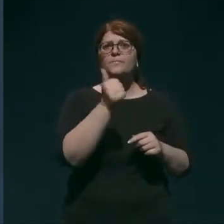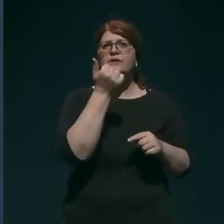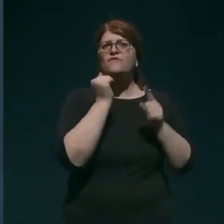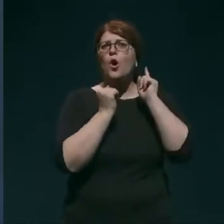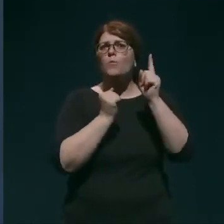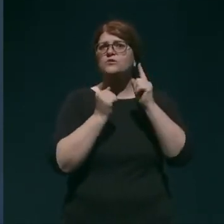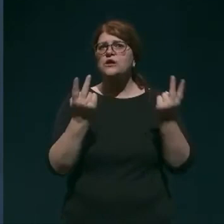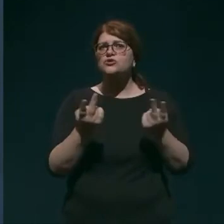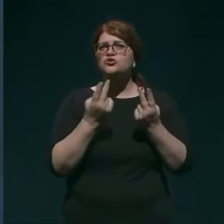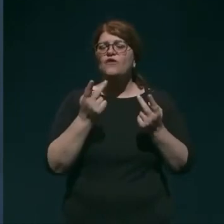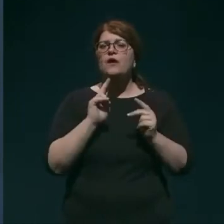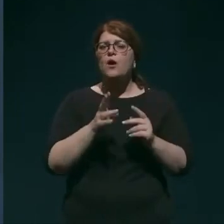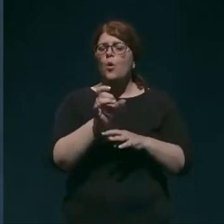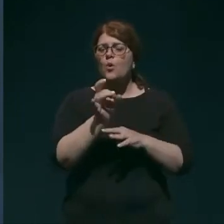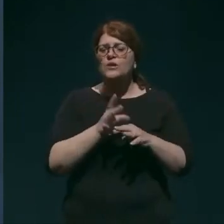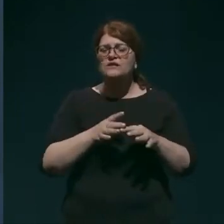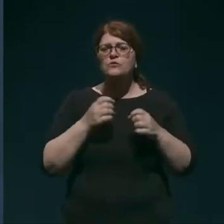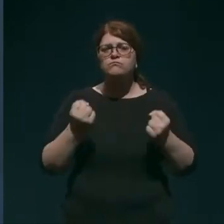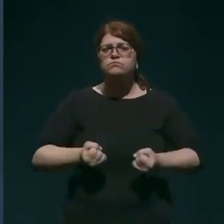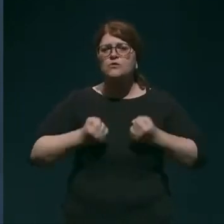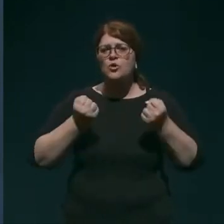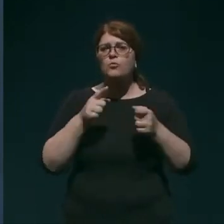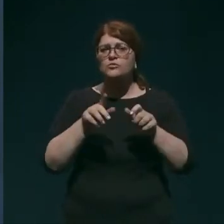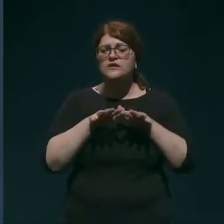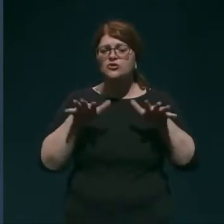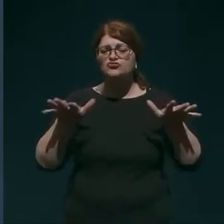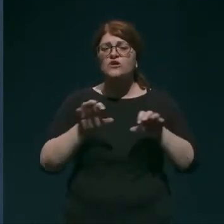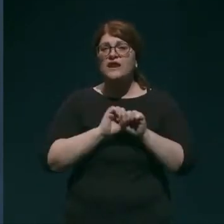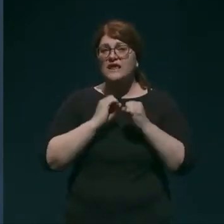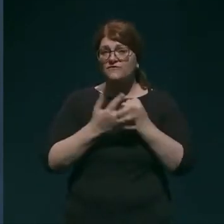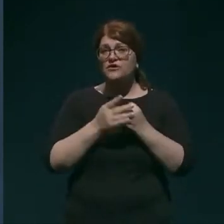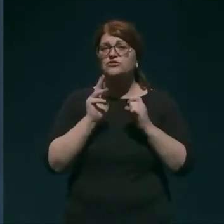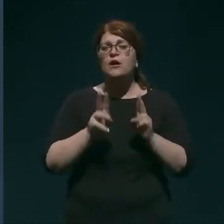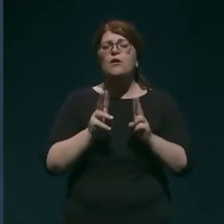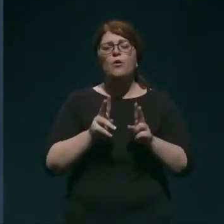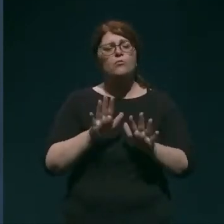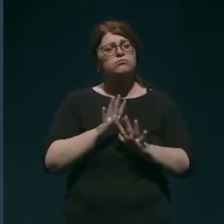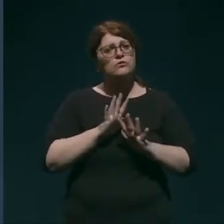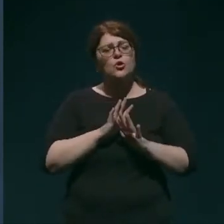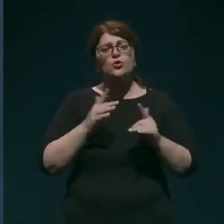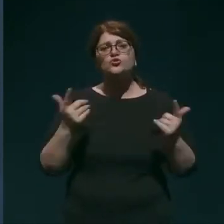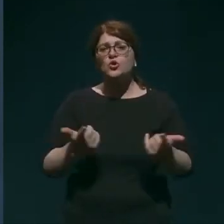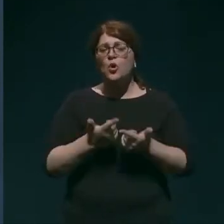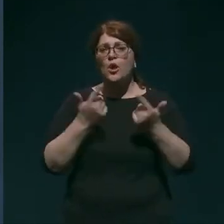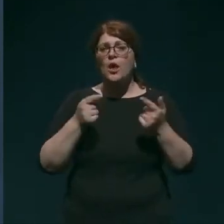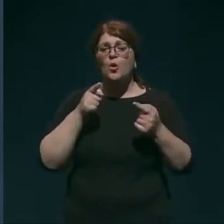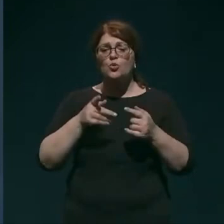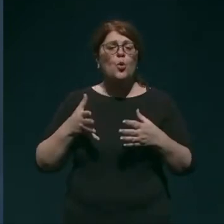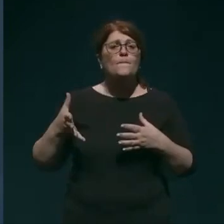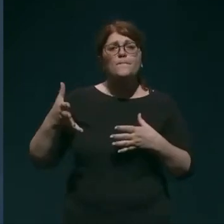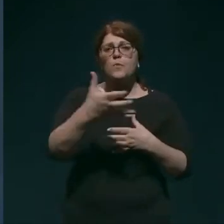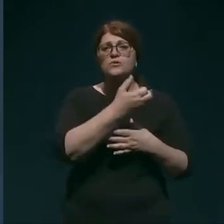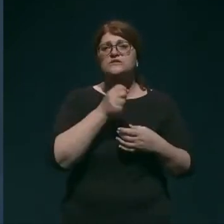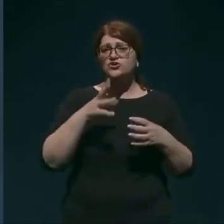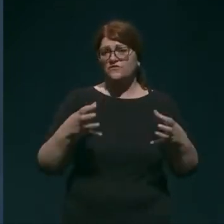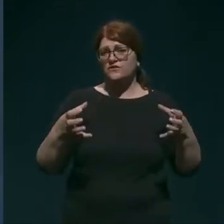agresivno se širi virus in kako tragično lahko COVID-19 zareže v celotni družbeni ustroj.